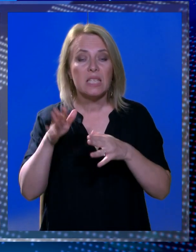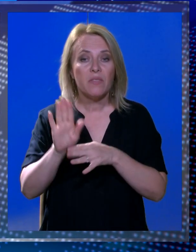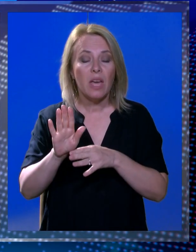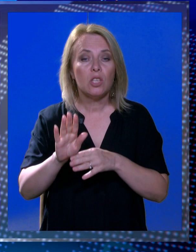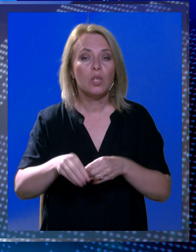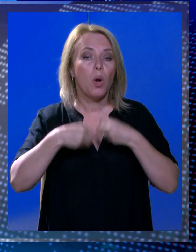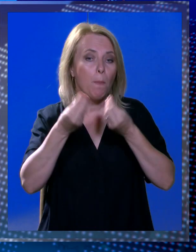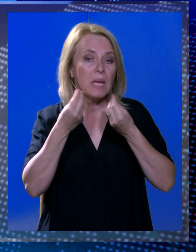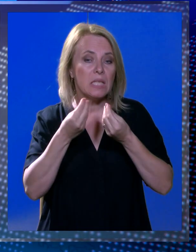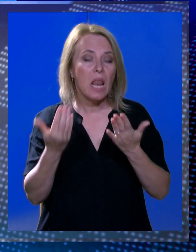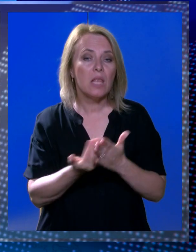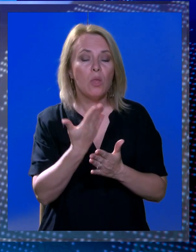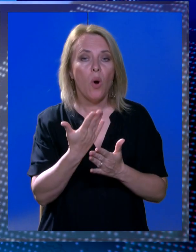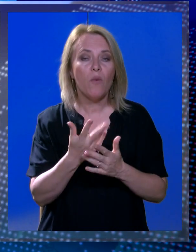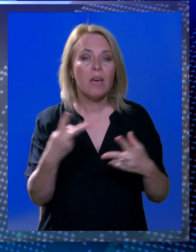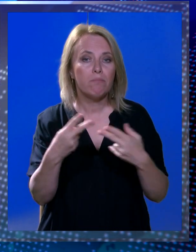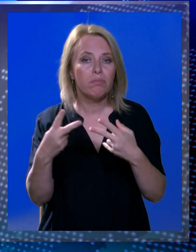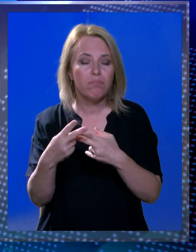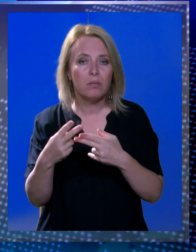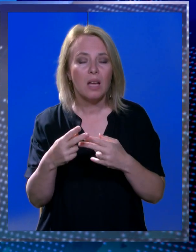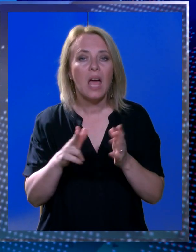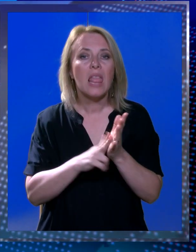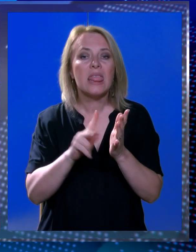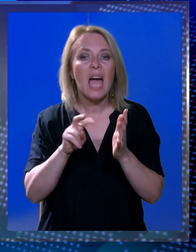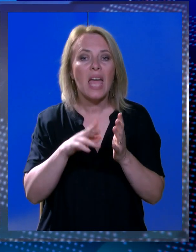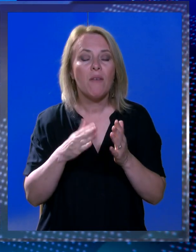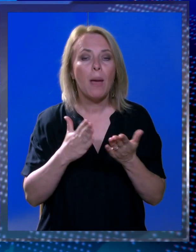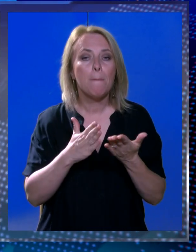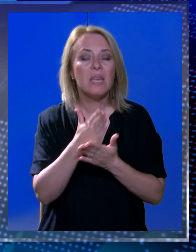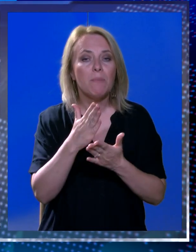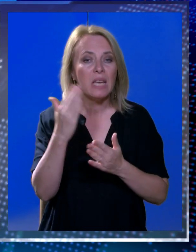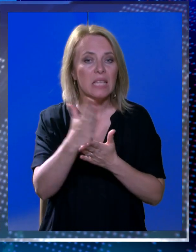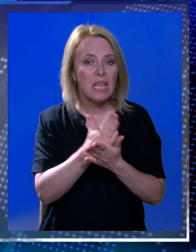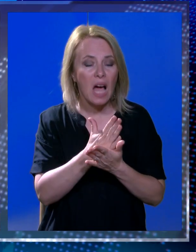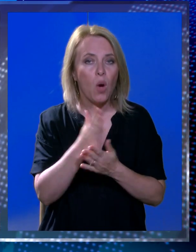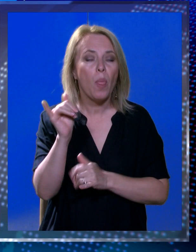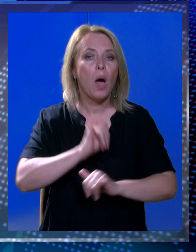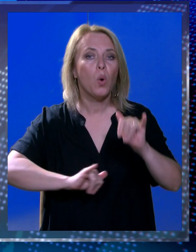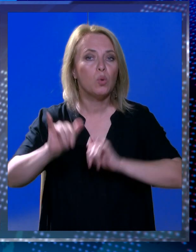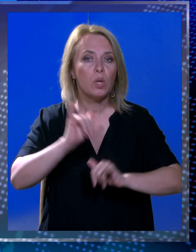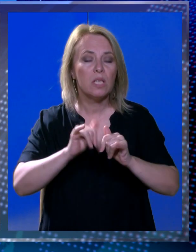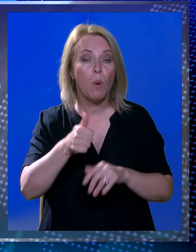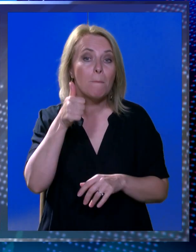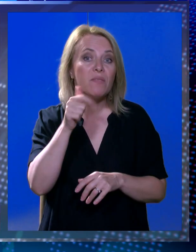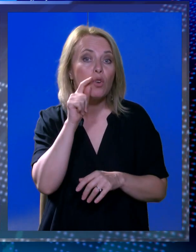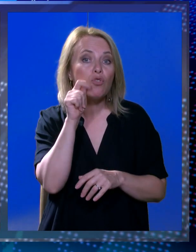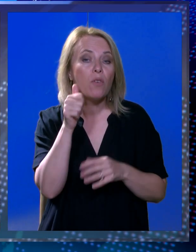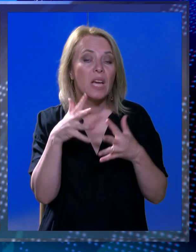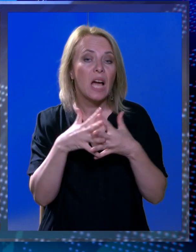gradski vječnici opisali nove, restriktivne najave primjene zakona o turizmu prvog čovjeka grada. Više u prilogu.